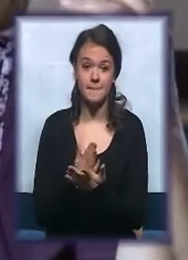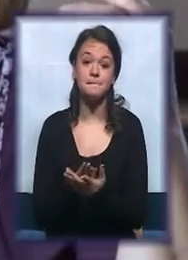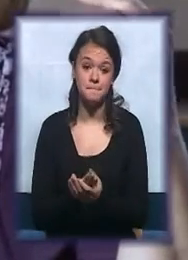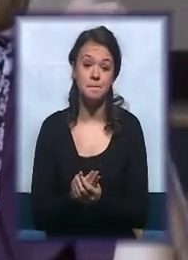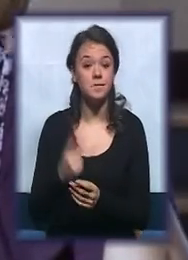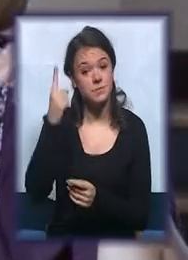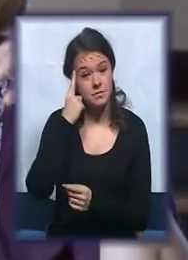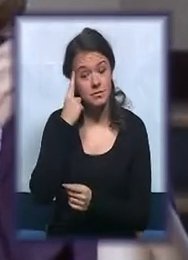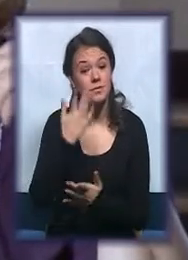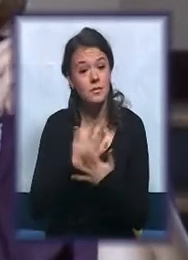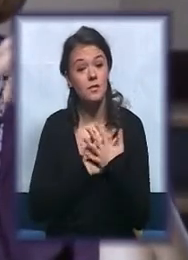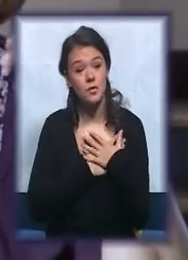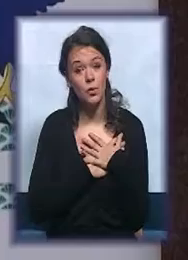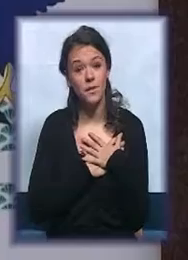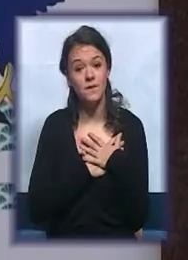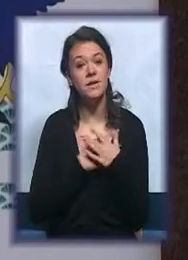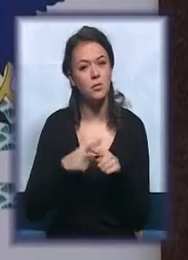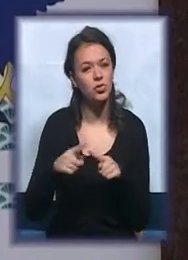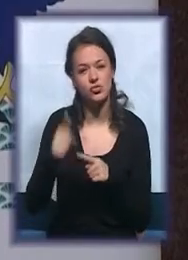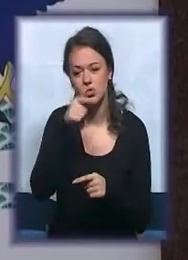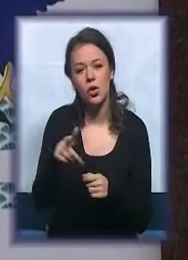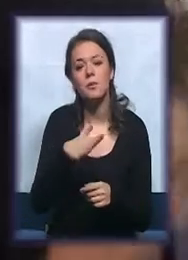ljubav, jer oni su puni ljubavi.